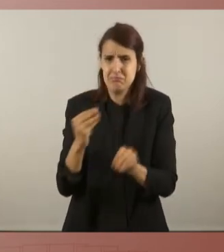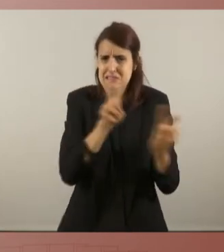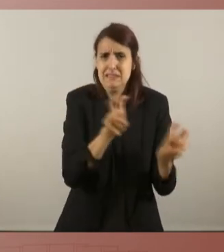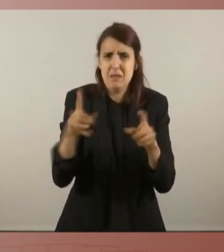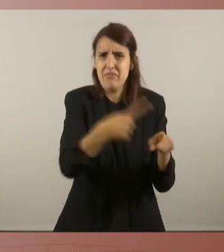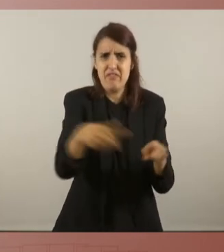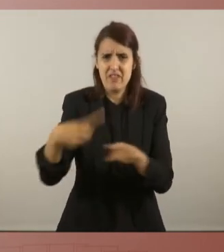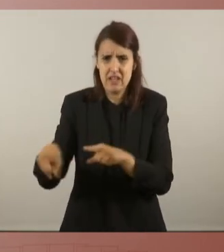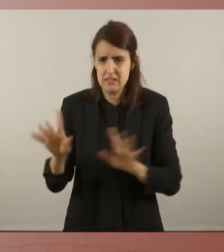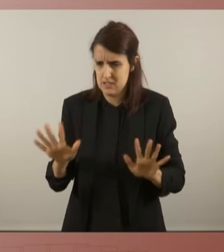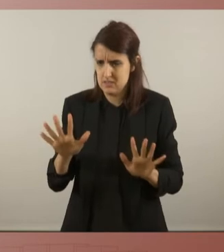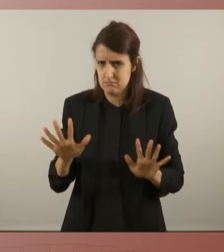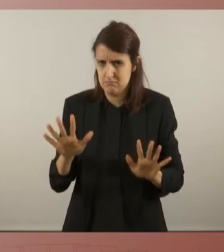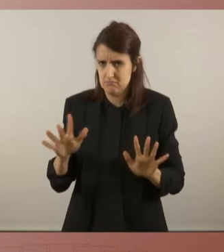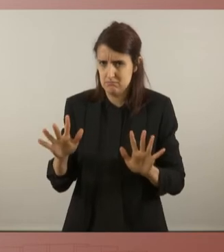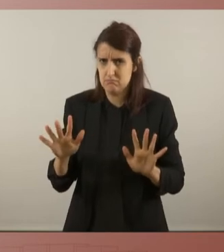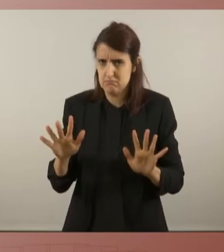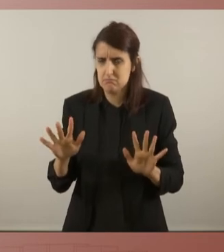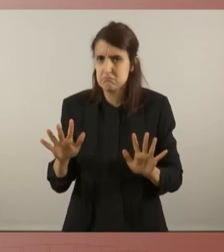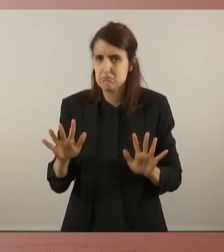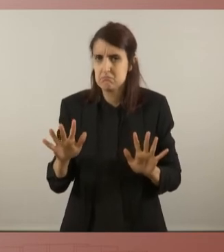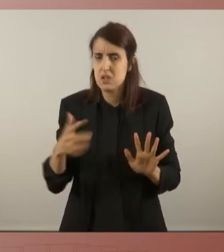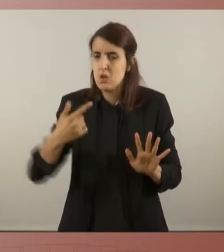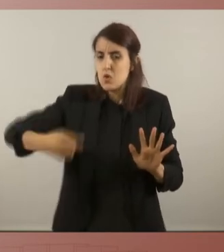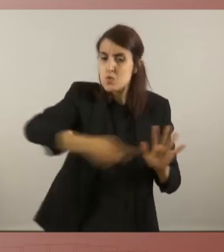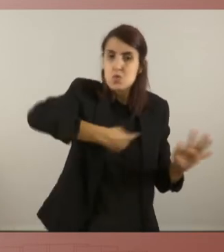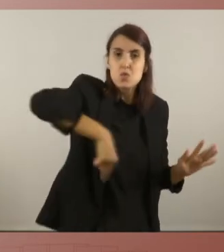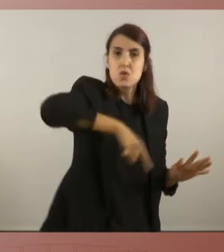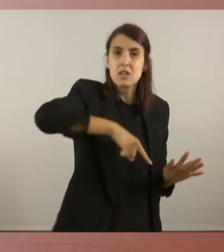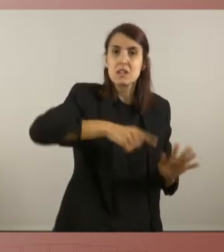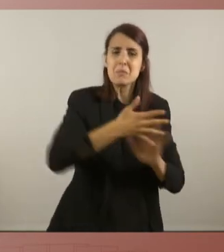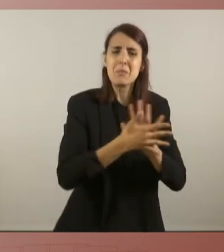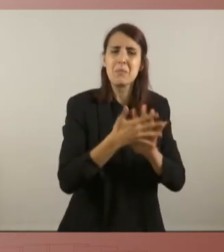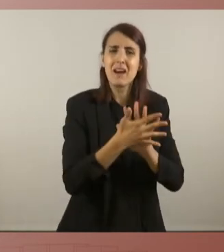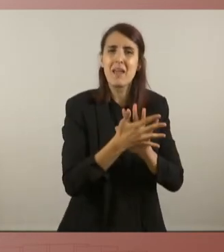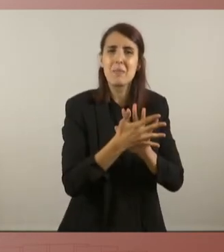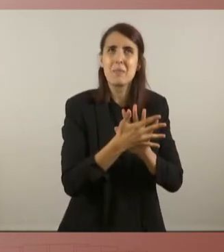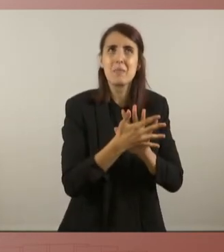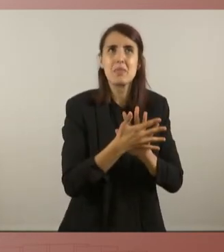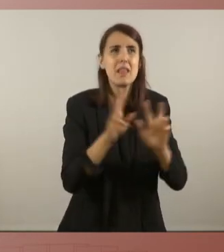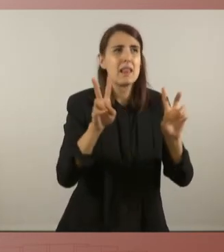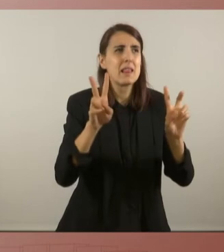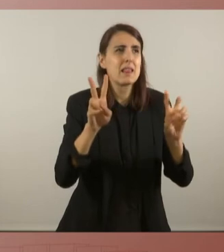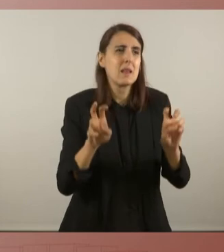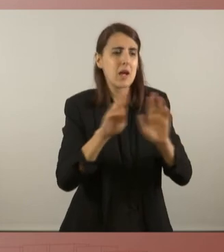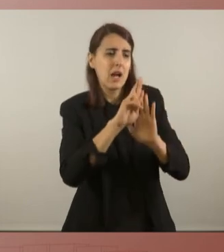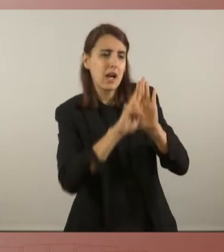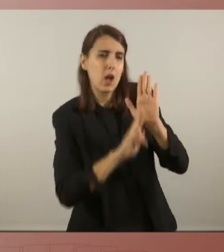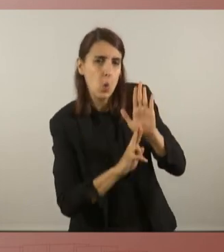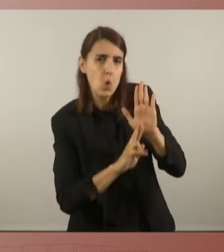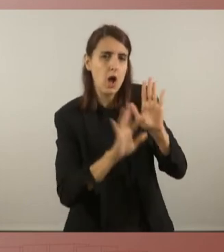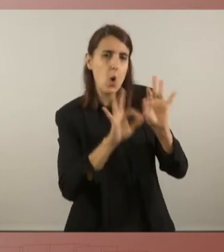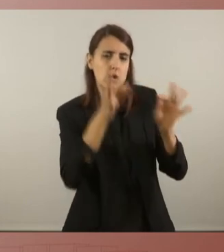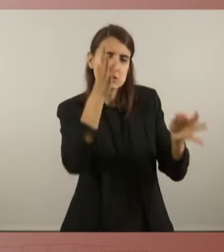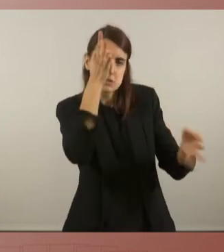enganyem. No parlem del mateix. Nosaltres no parlem de regular o de matisar les